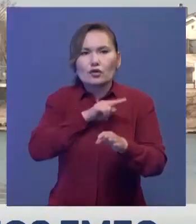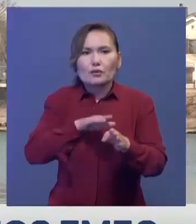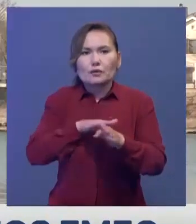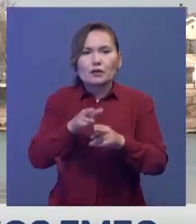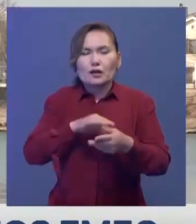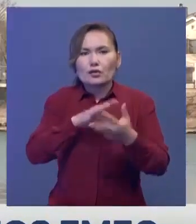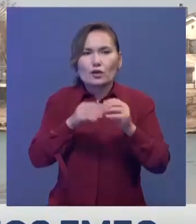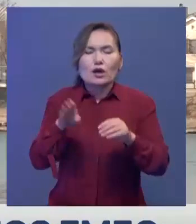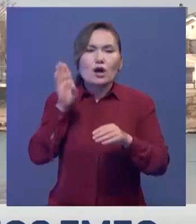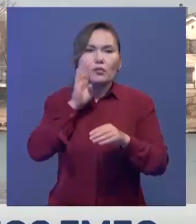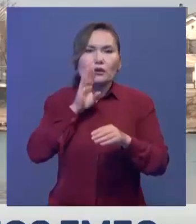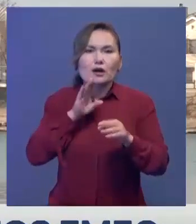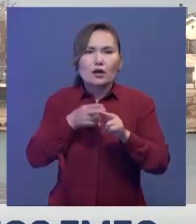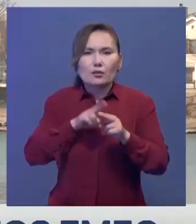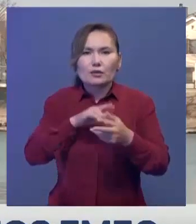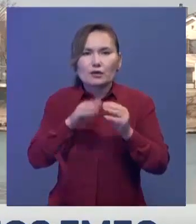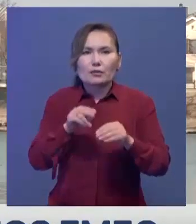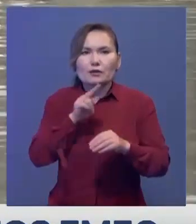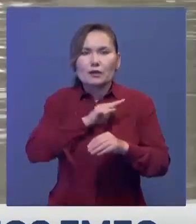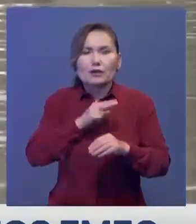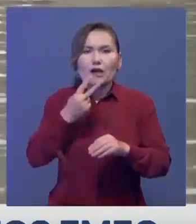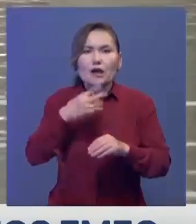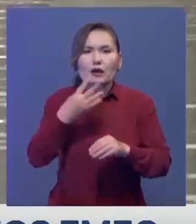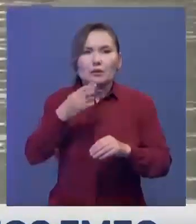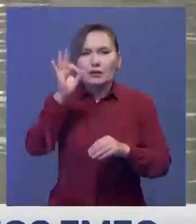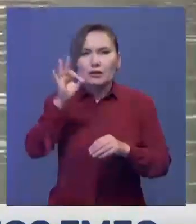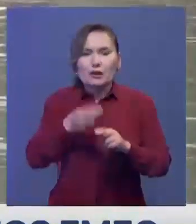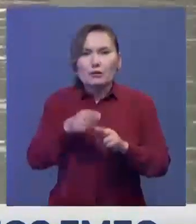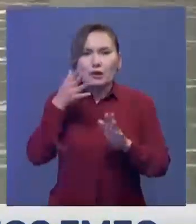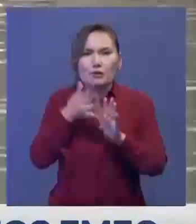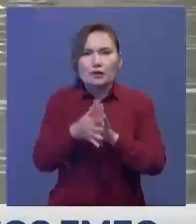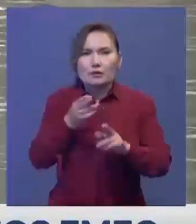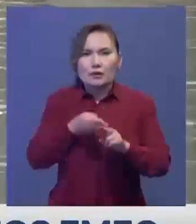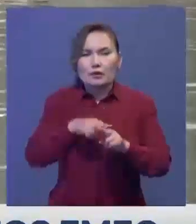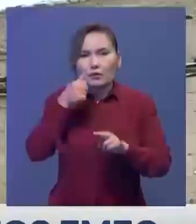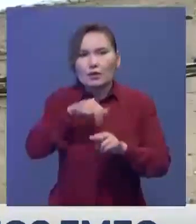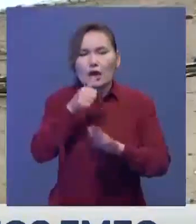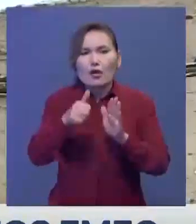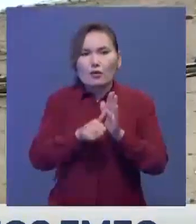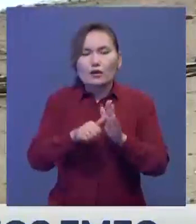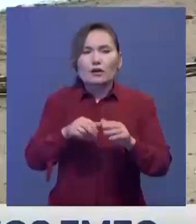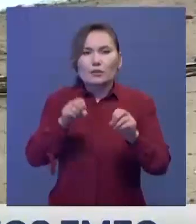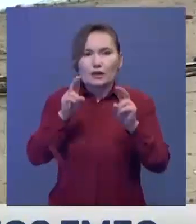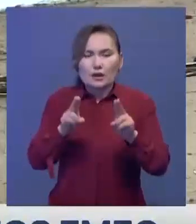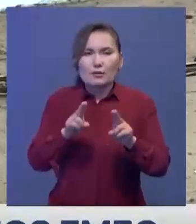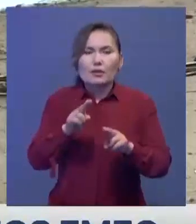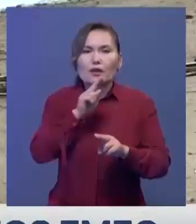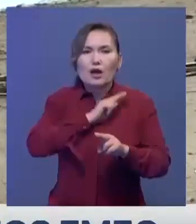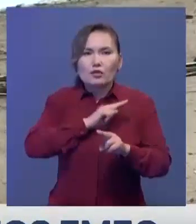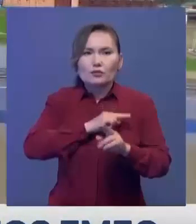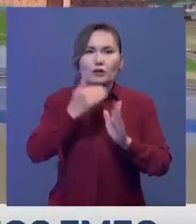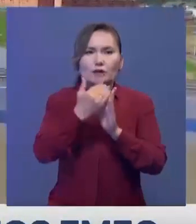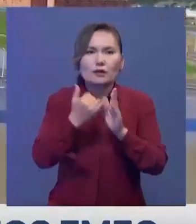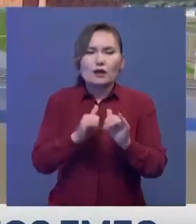Осы алқы арқылы суару қоймасынан 35%-ке көп жұмсалатын анықталған. Бейл 16 арнаны цифырландыру көзелі бұтыр